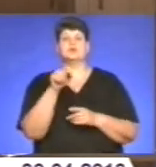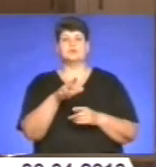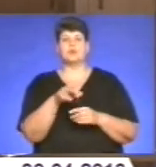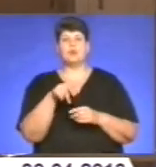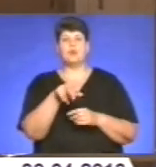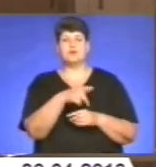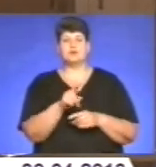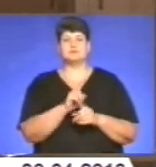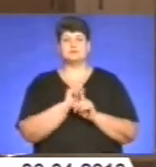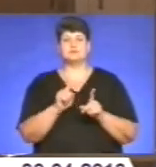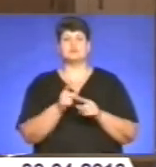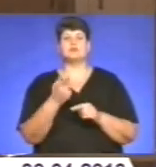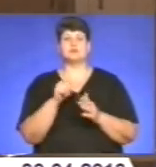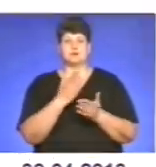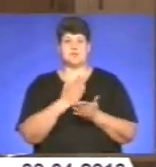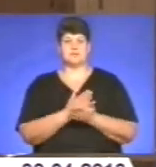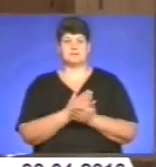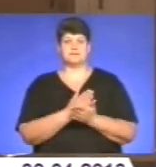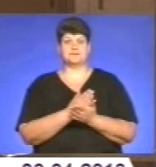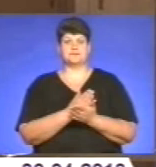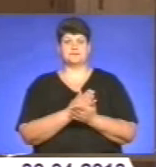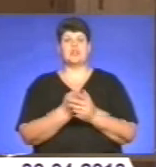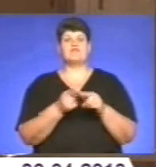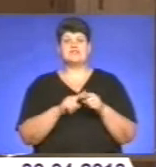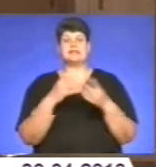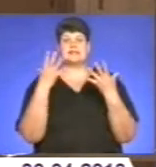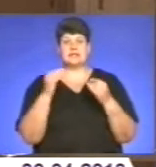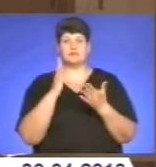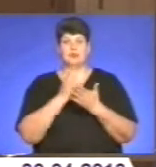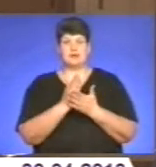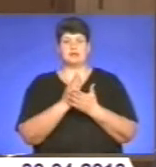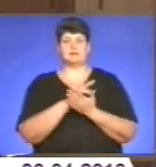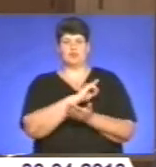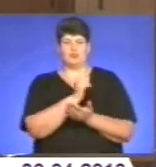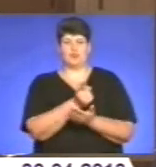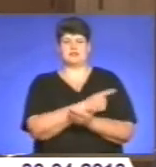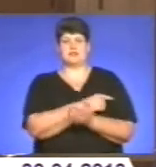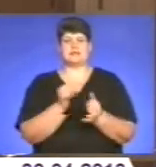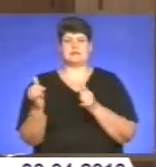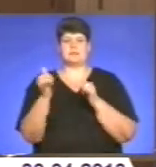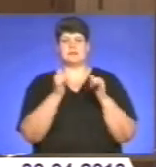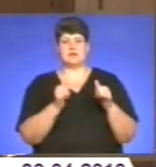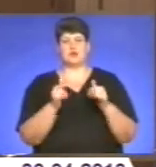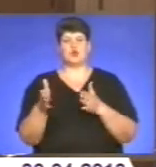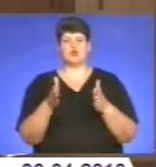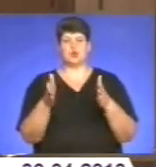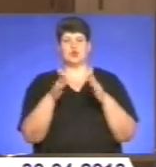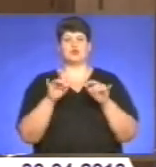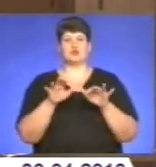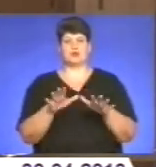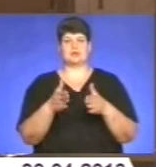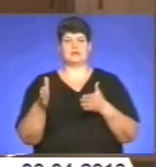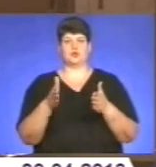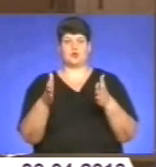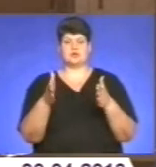її мета перебування. В ці дні ми будемо нести посилення і забезпечити безпеку дорожнього руху і на